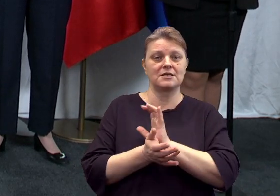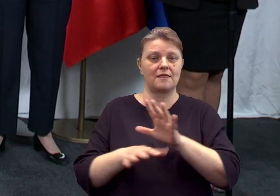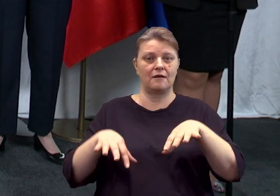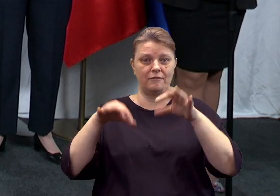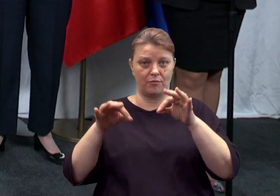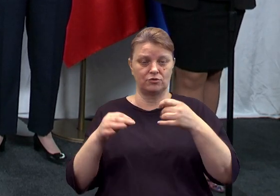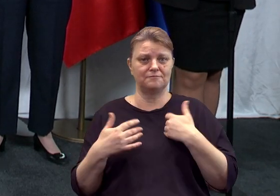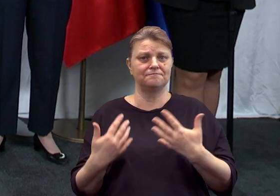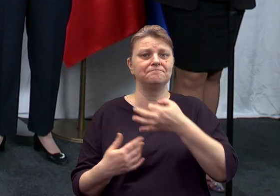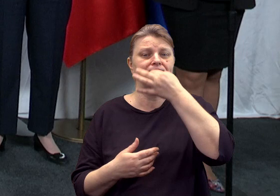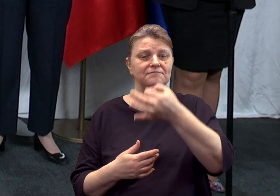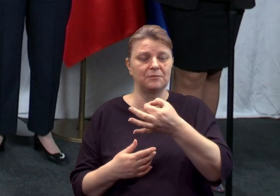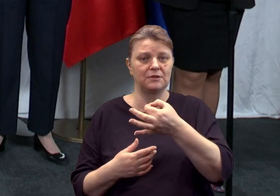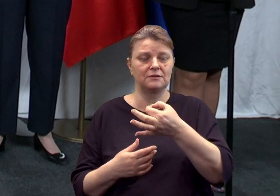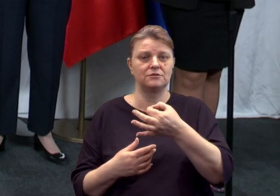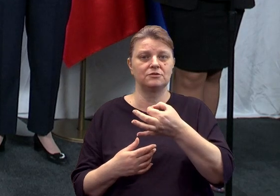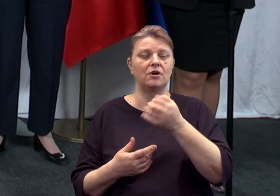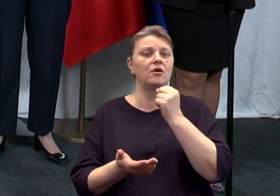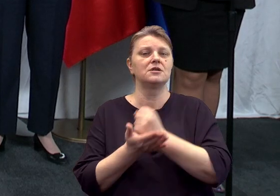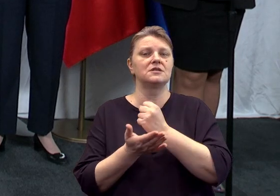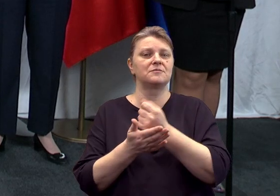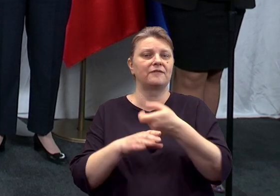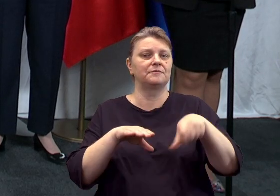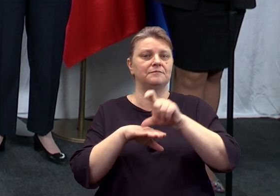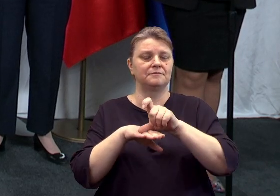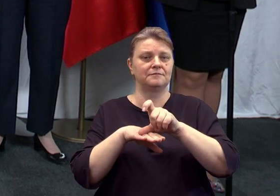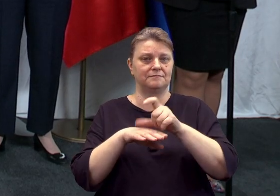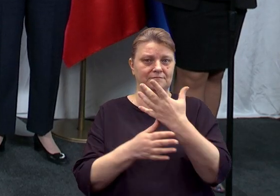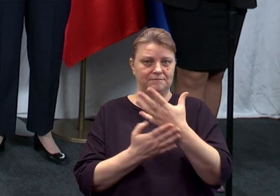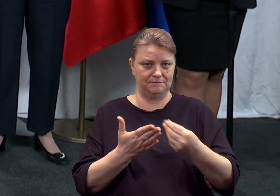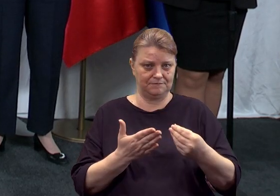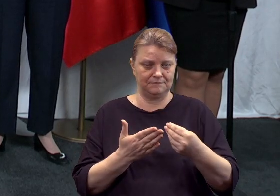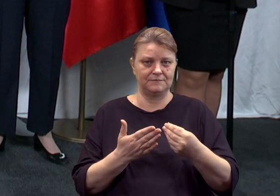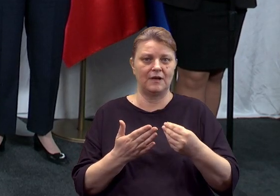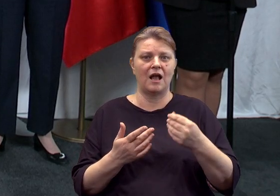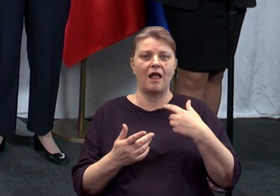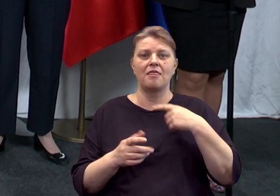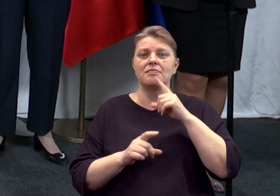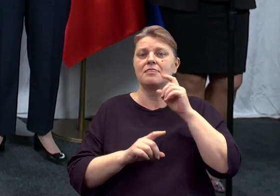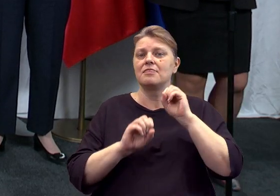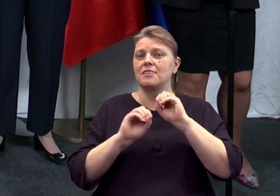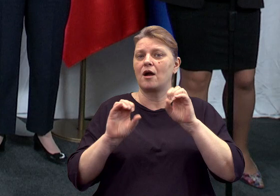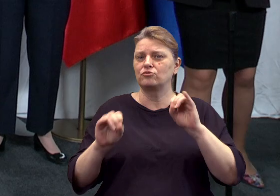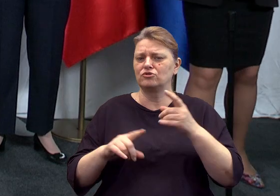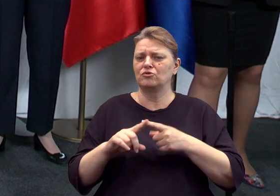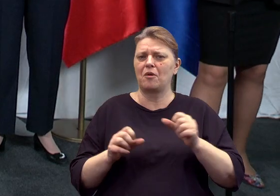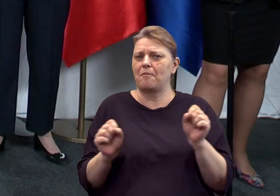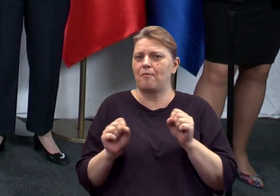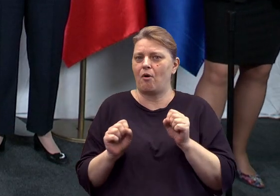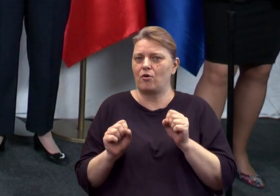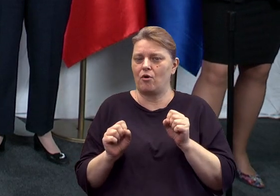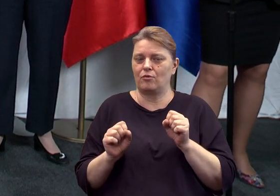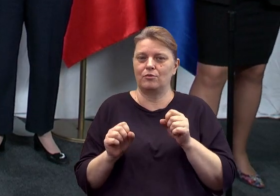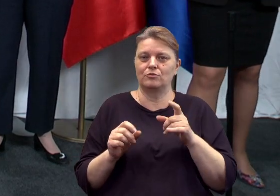Chciałam zapytać o kwestię podwyższenia pensum. Nauczyciele najbardziej obawiają się tego, że ruchy kadrowe, o których